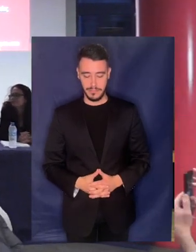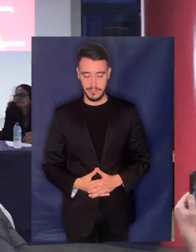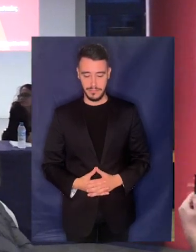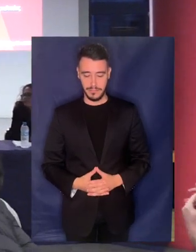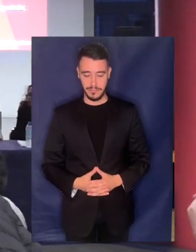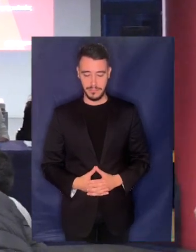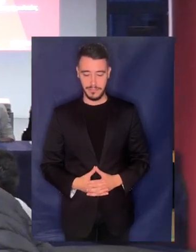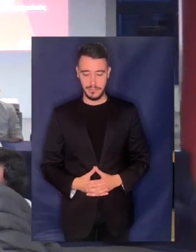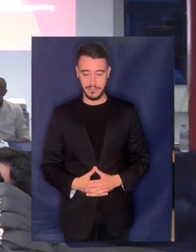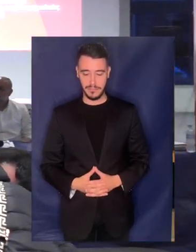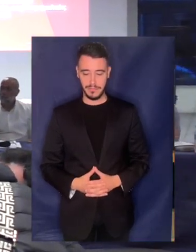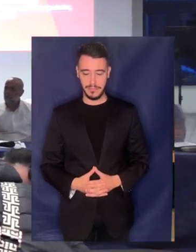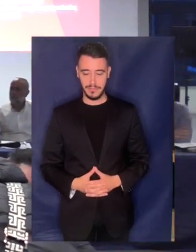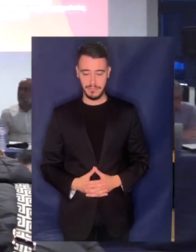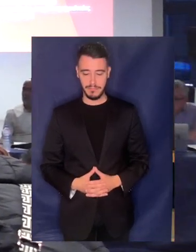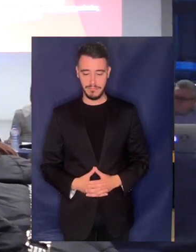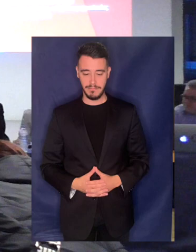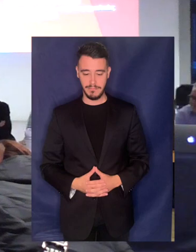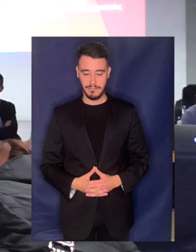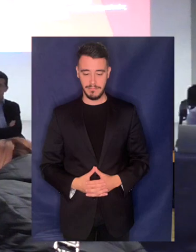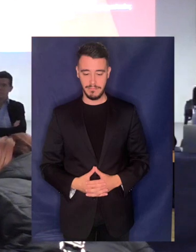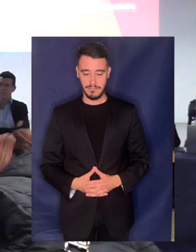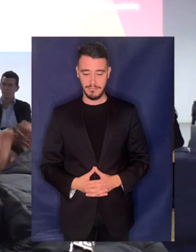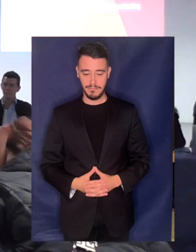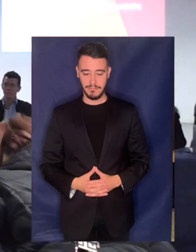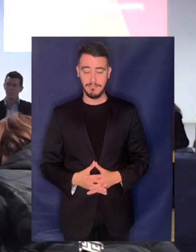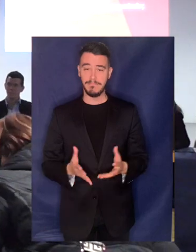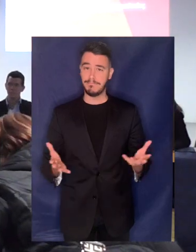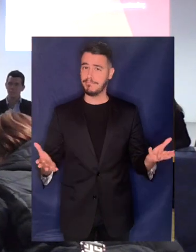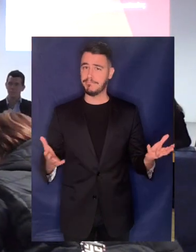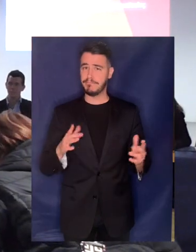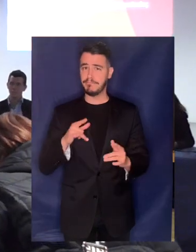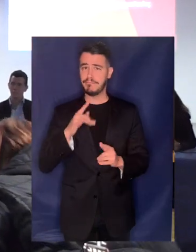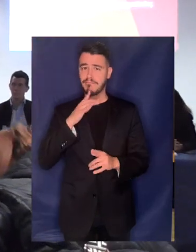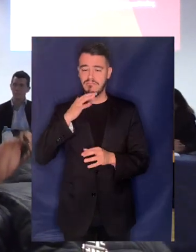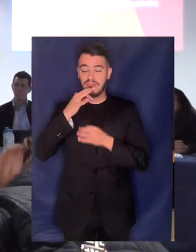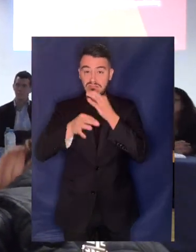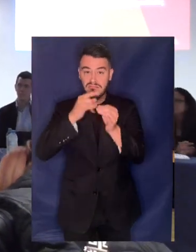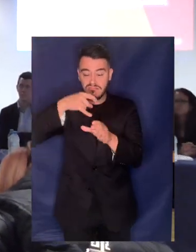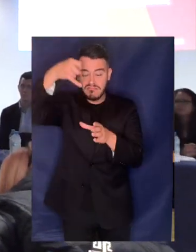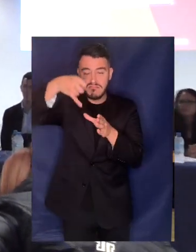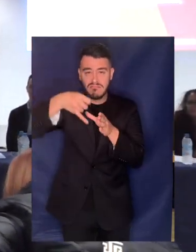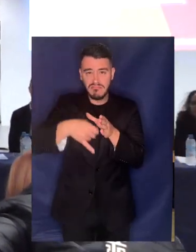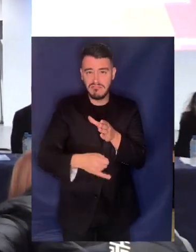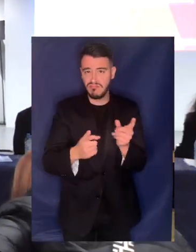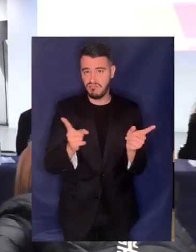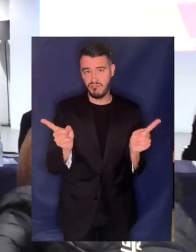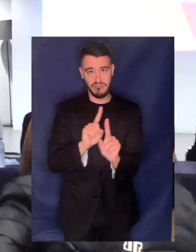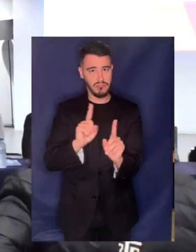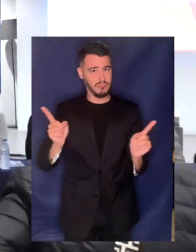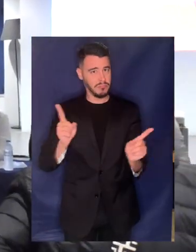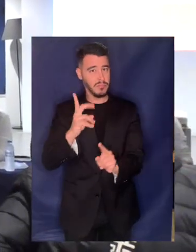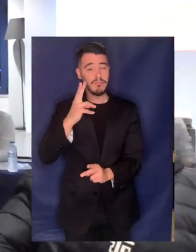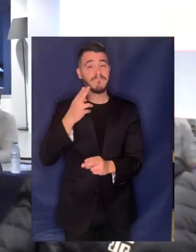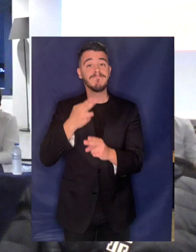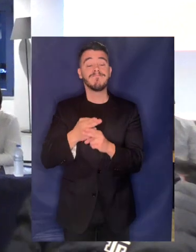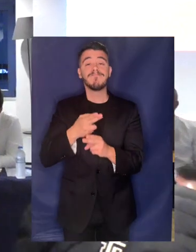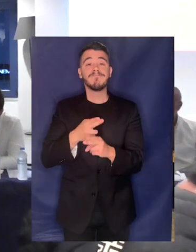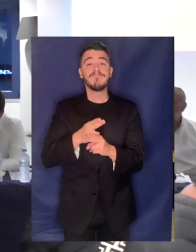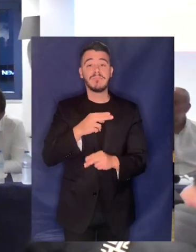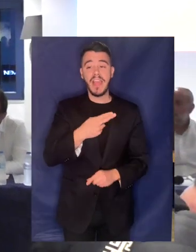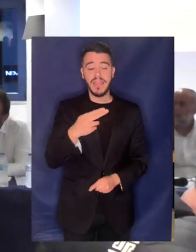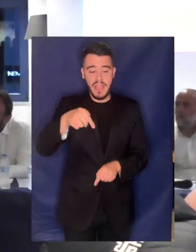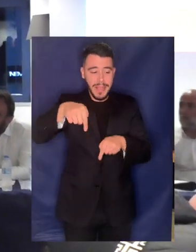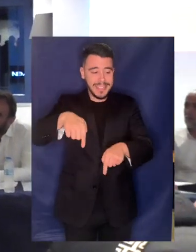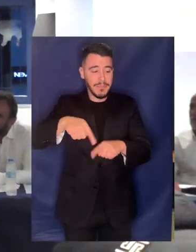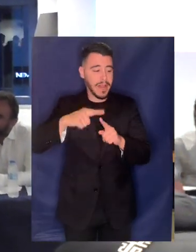Είναι προφανές ότι δεν θα κάνω τοποθέτηση Το κύριο θέμα της σημερινής εκδήλωσης